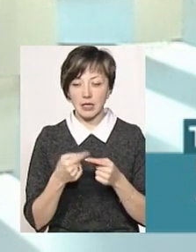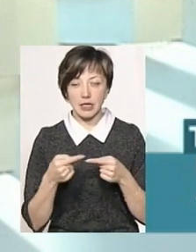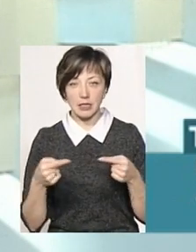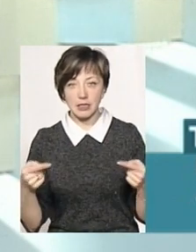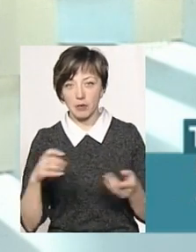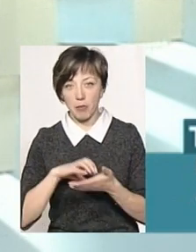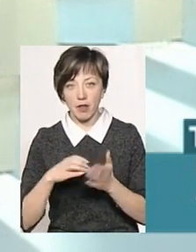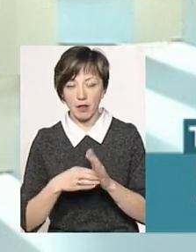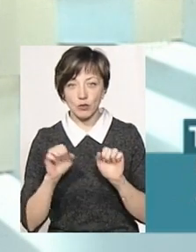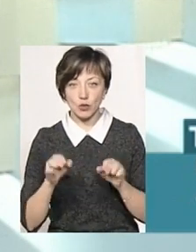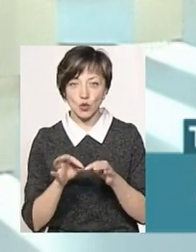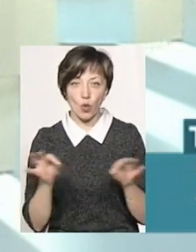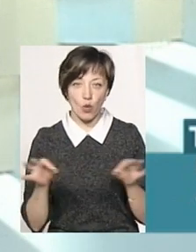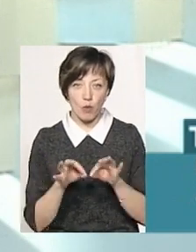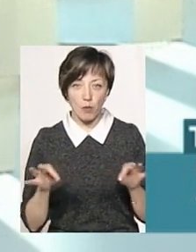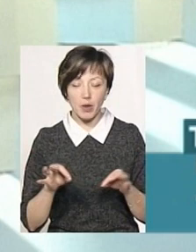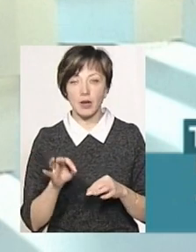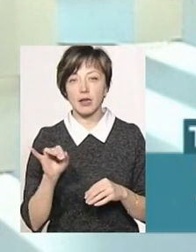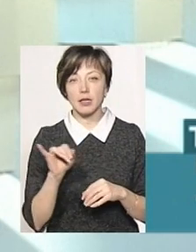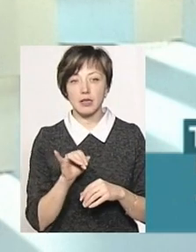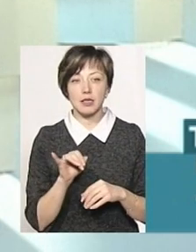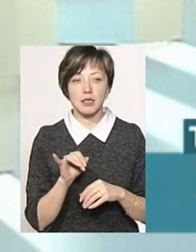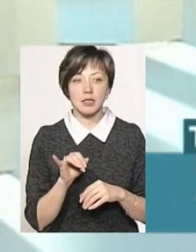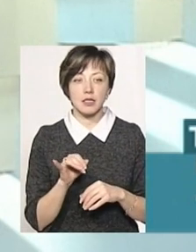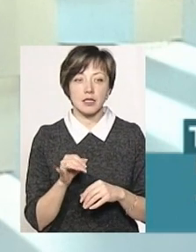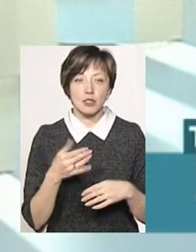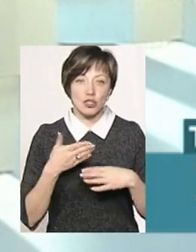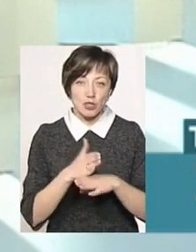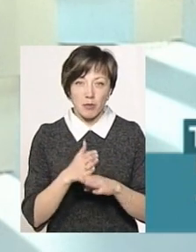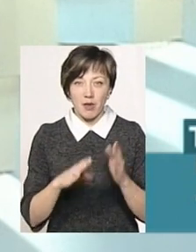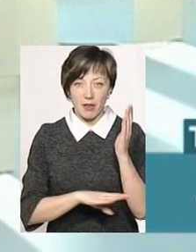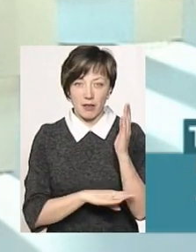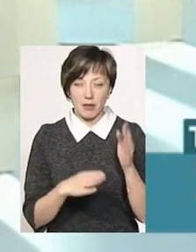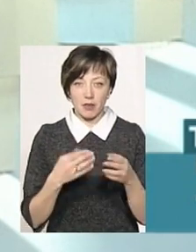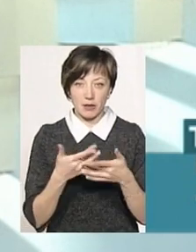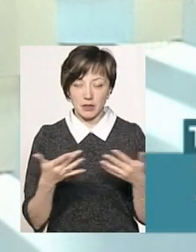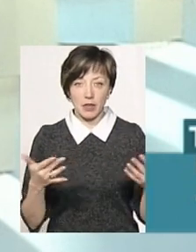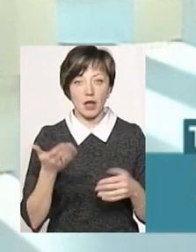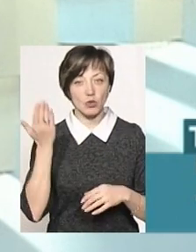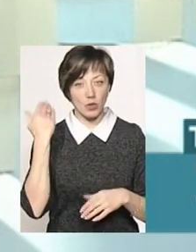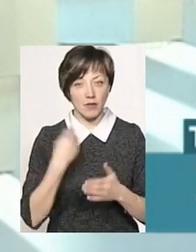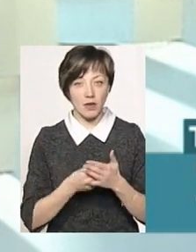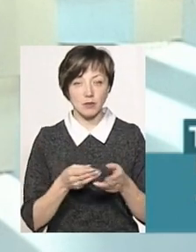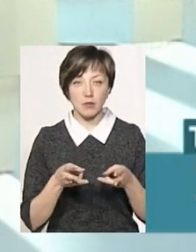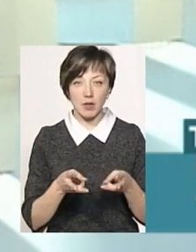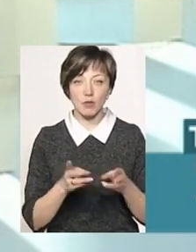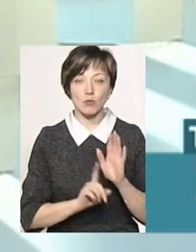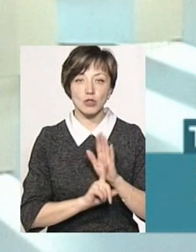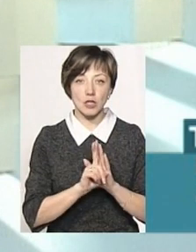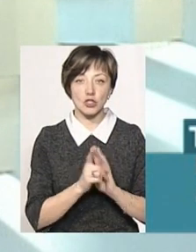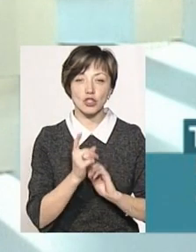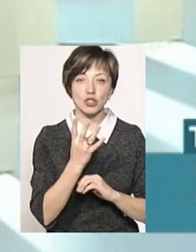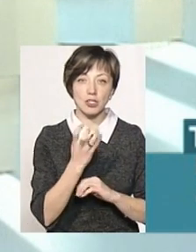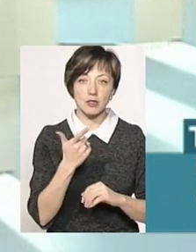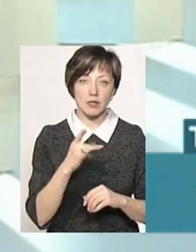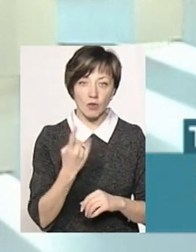різні пелети можуть бути, і солома, і щепа, чи паливна тріска. Але тоді вартість палива ми розпочинали